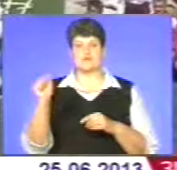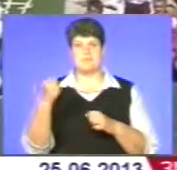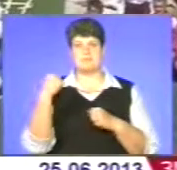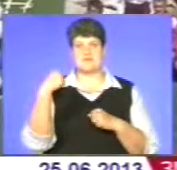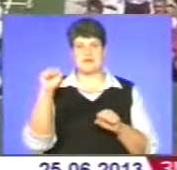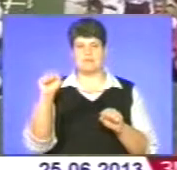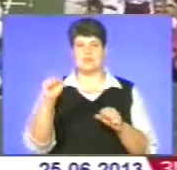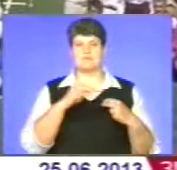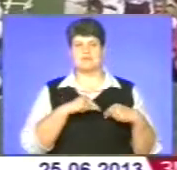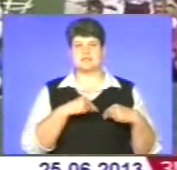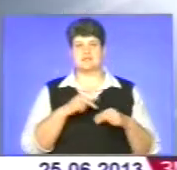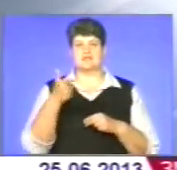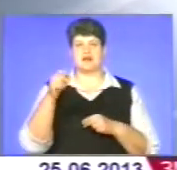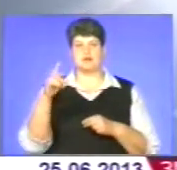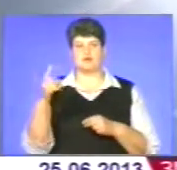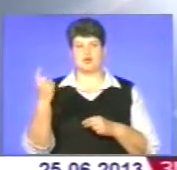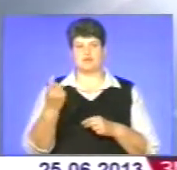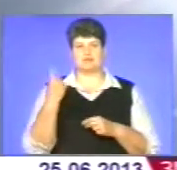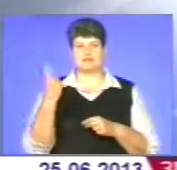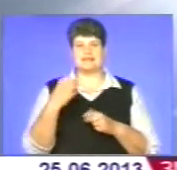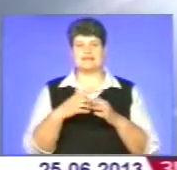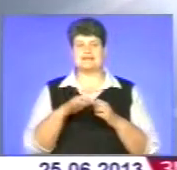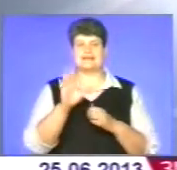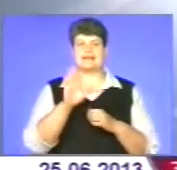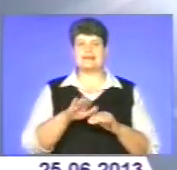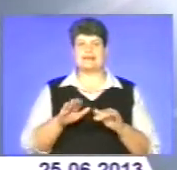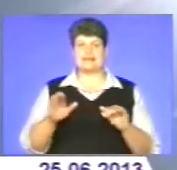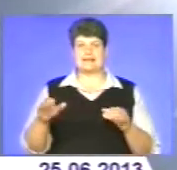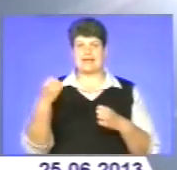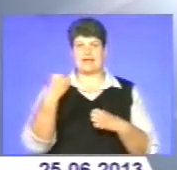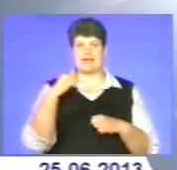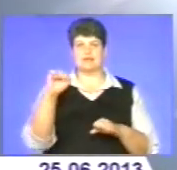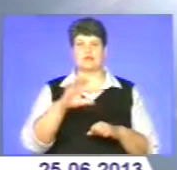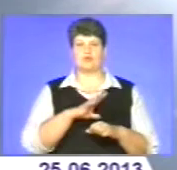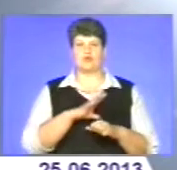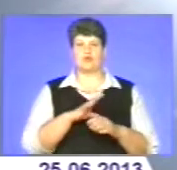спартикіаді працівників газових господарств. Серед дітей лідером стала команда «Збаража».